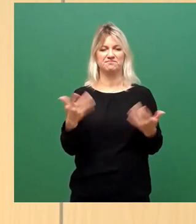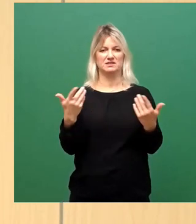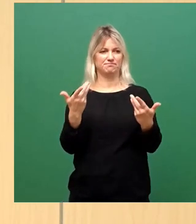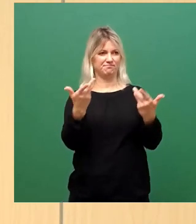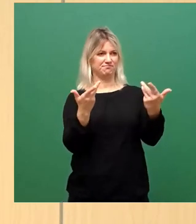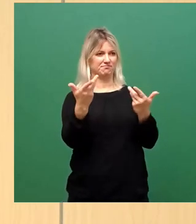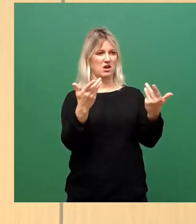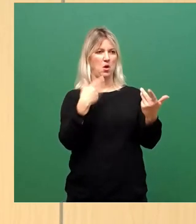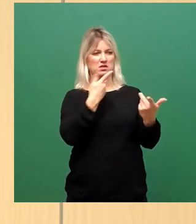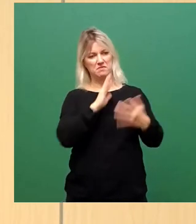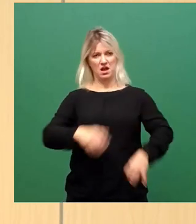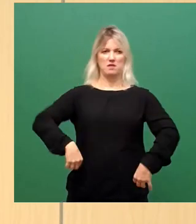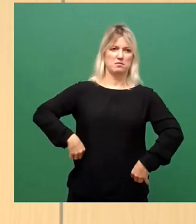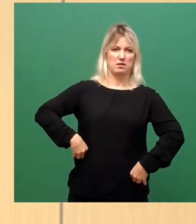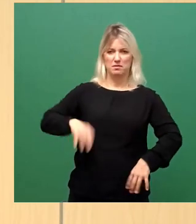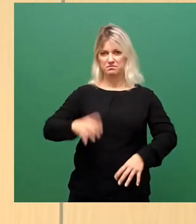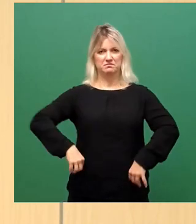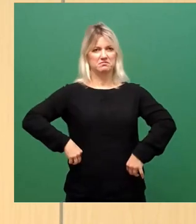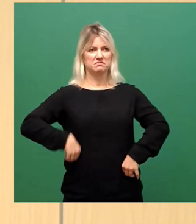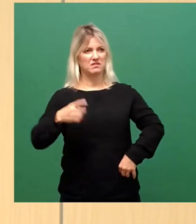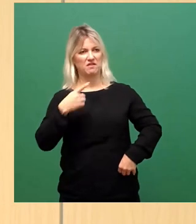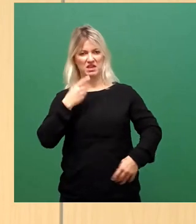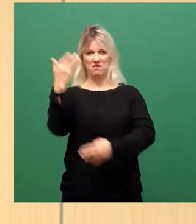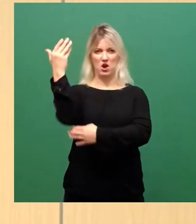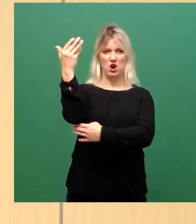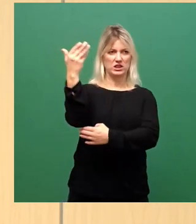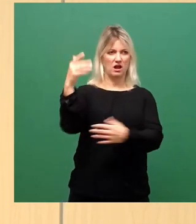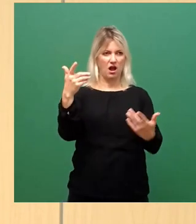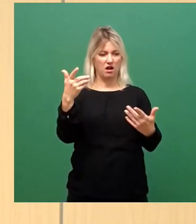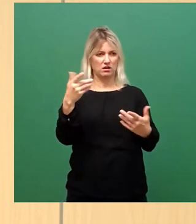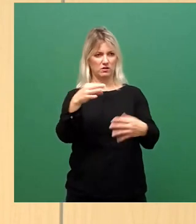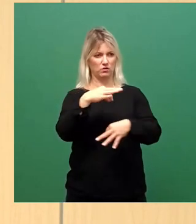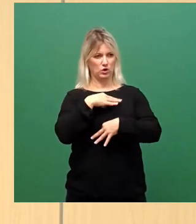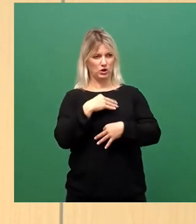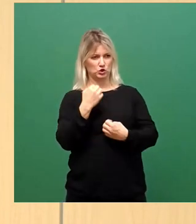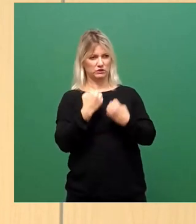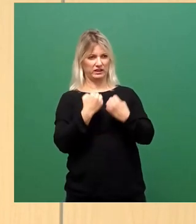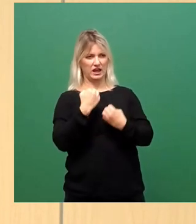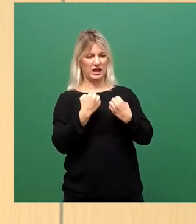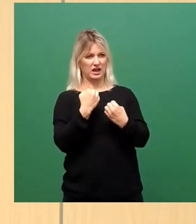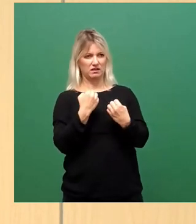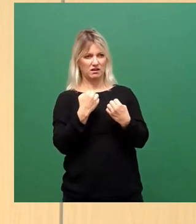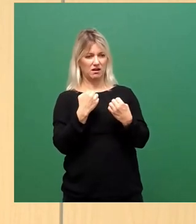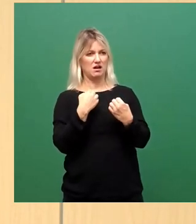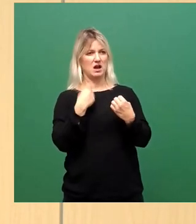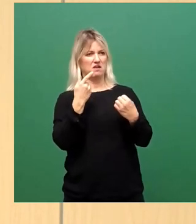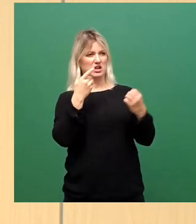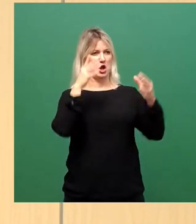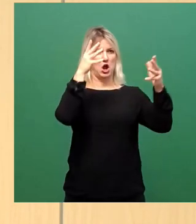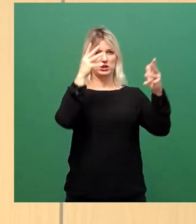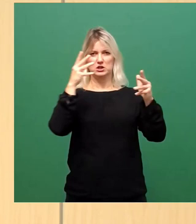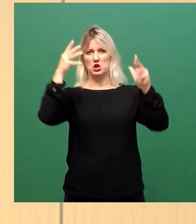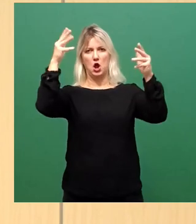Vorträgen, hier vorne in den Reden erschallt und dann das Klein-Klein der Maßnahmen und der kleinen Anträge